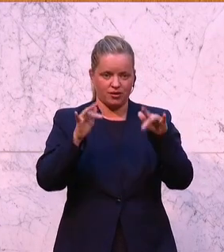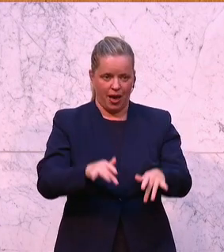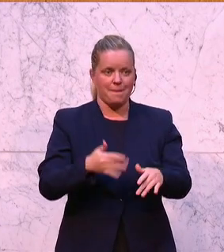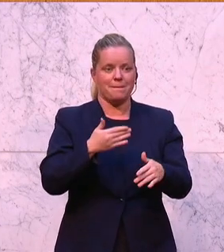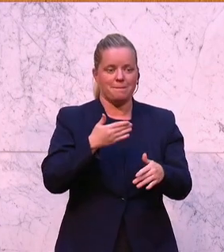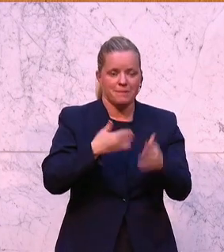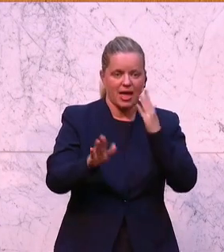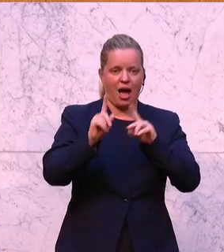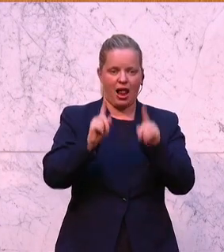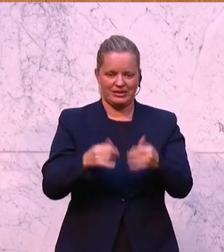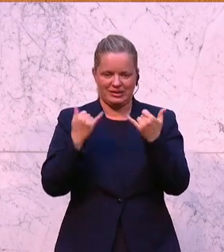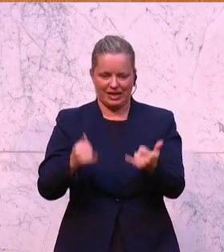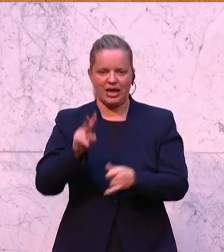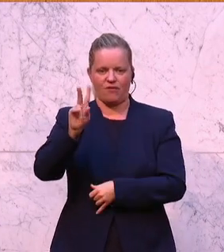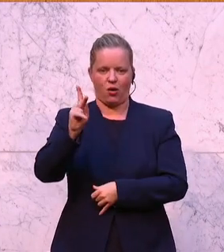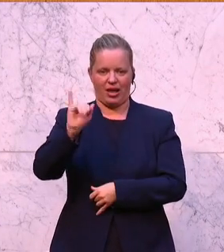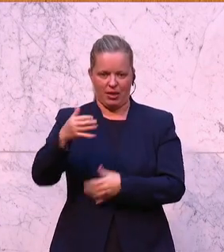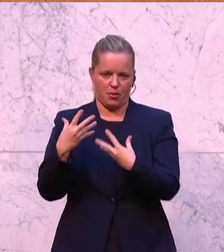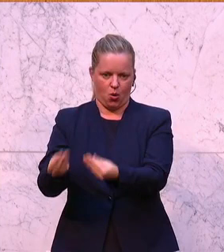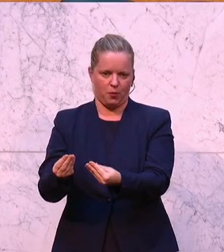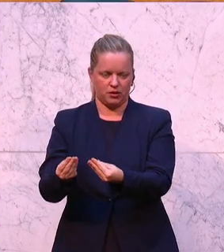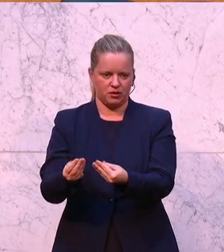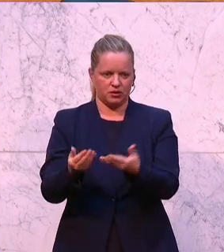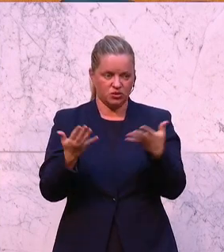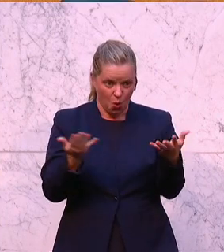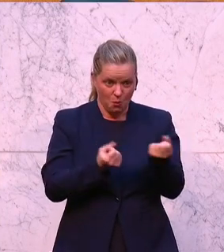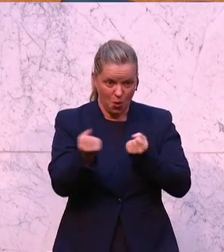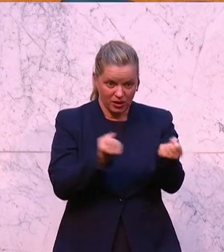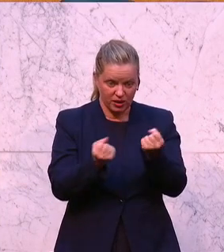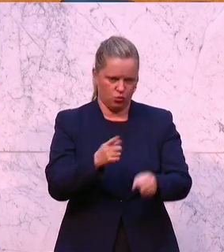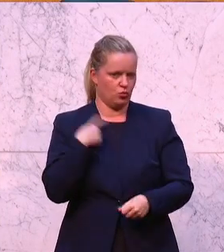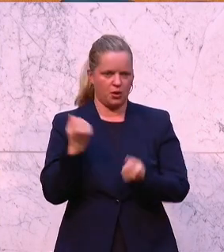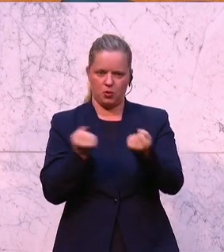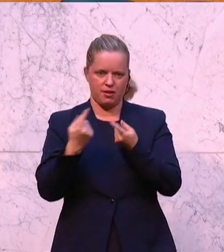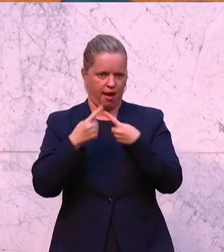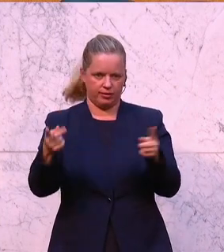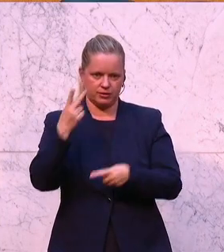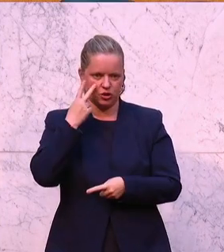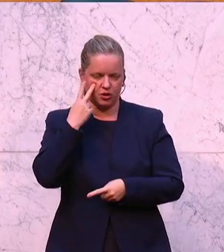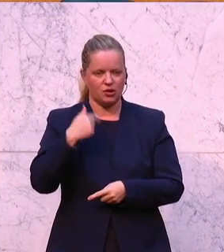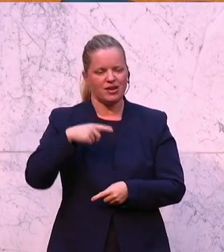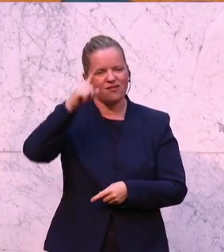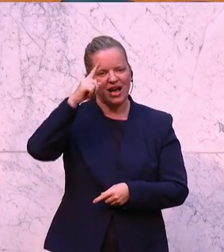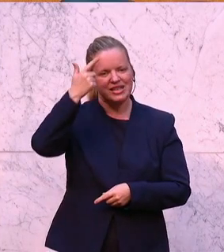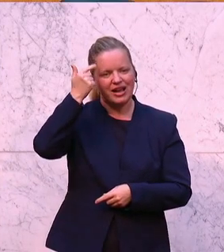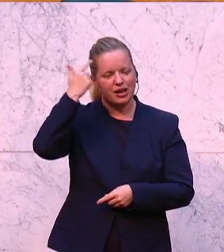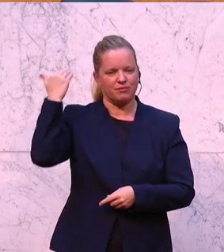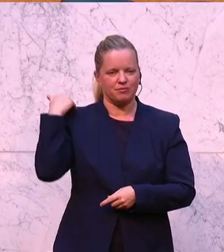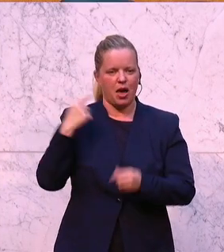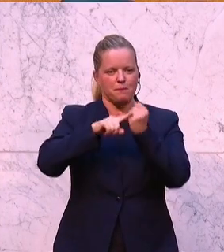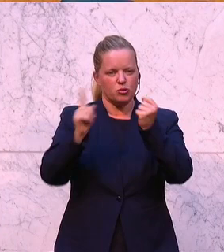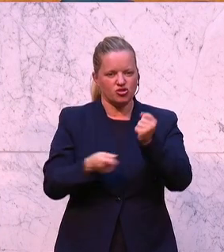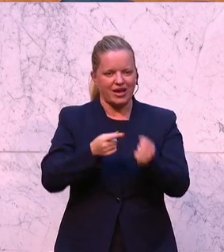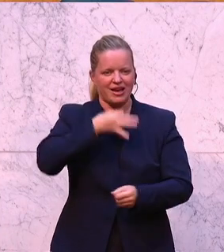wie der gesamte Konsumentenschutz. Ist das Ihre Politik? Unsere ist es nicht. Und wenn ich dann noch weiß, aus der Budgetreude, die der